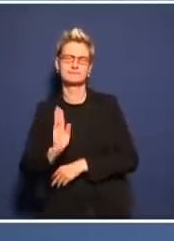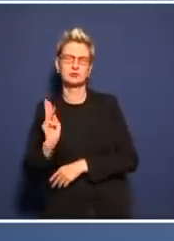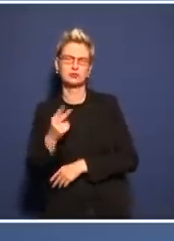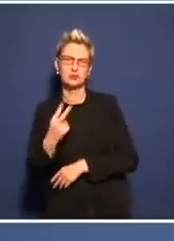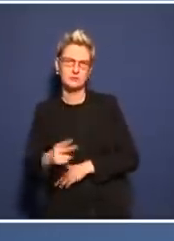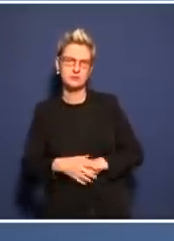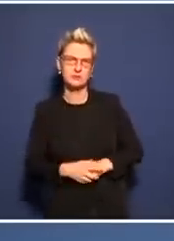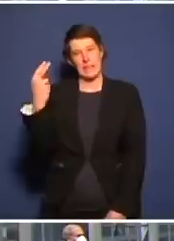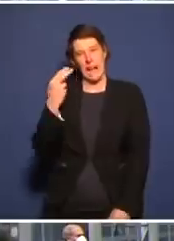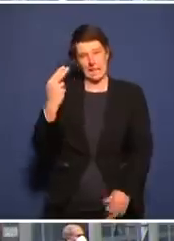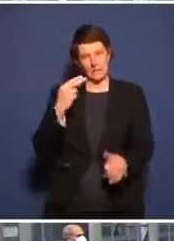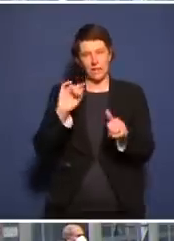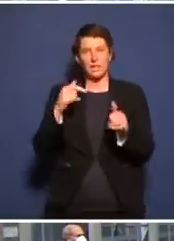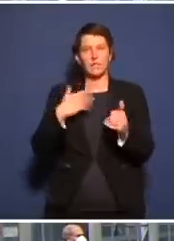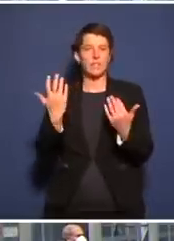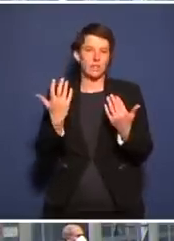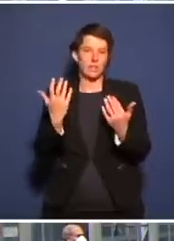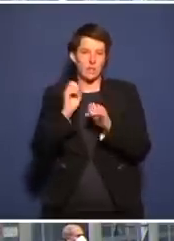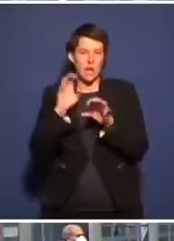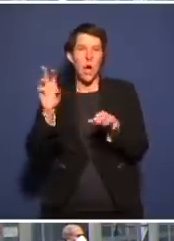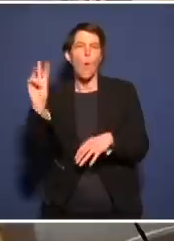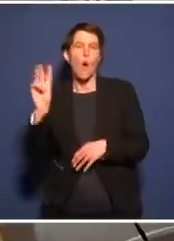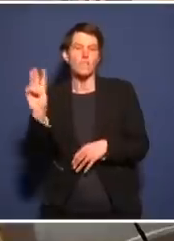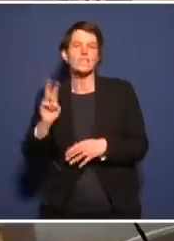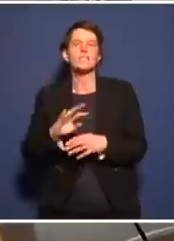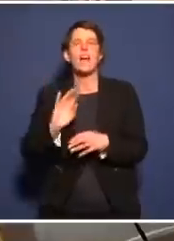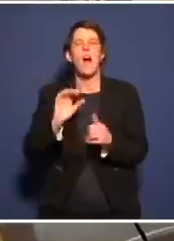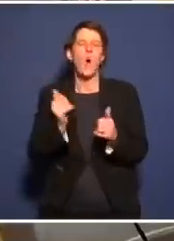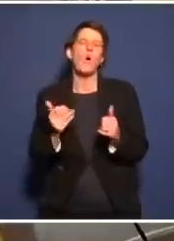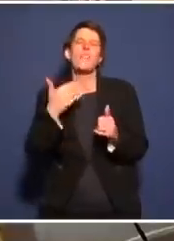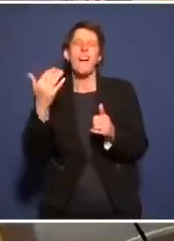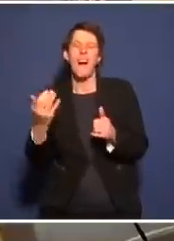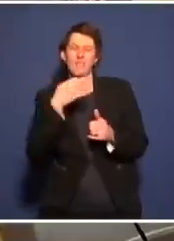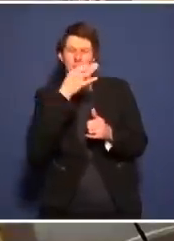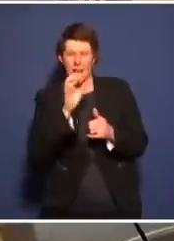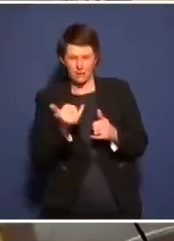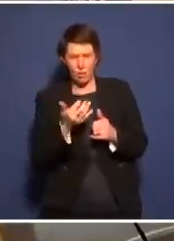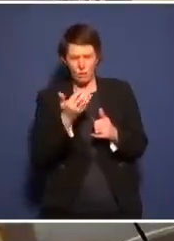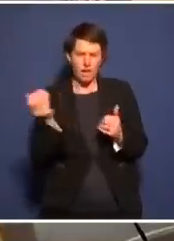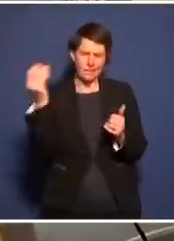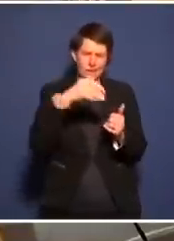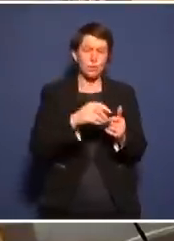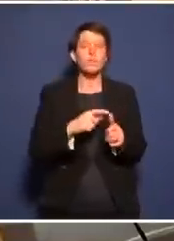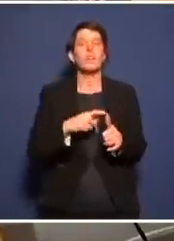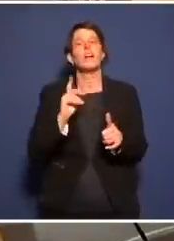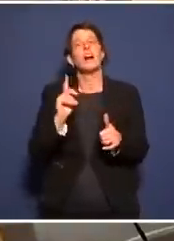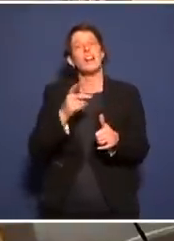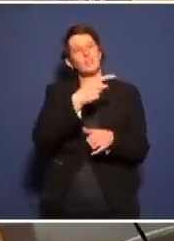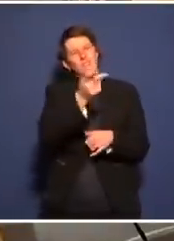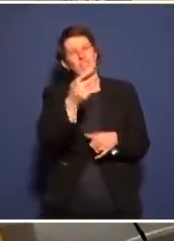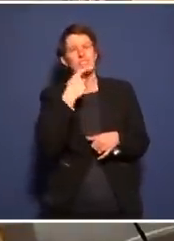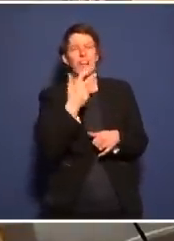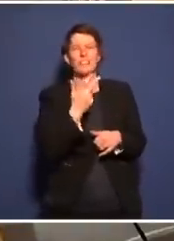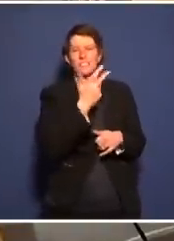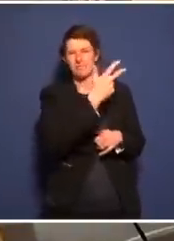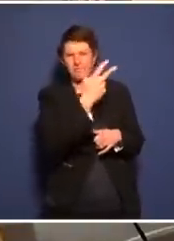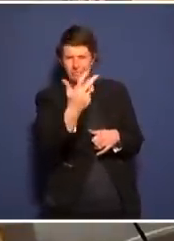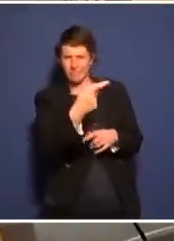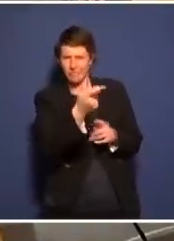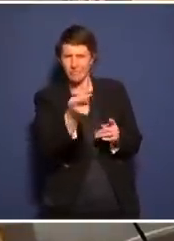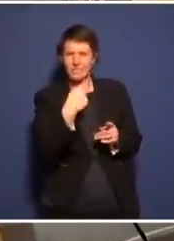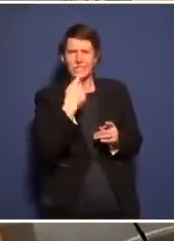man ist hier auf dem Holzweg. Herr Lauterbach, Herr Wieler, Herr Drosten, Sie haben jetzt alle drei von diesen doppelten Botschaften gesprochen und von der nach wie vor